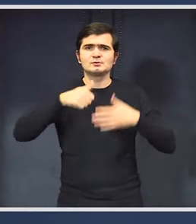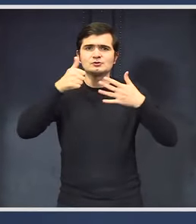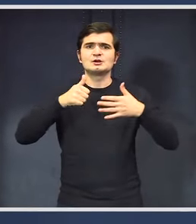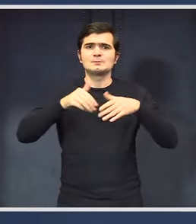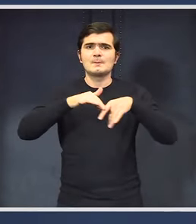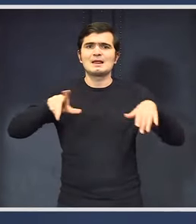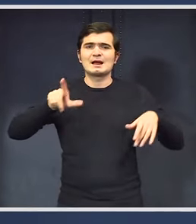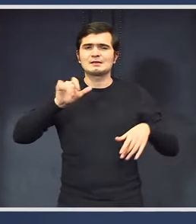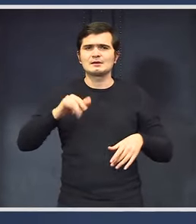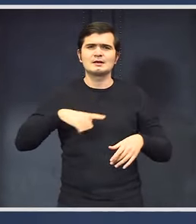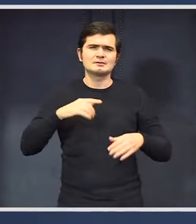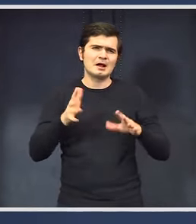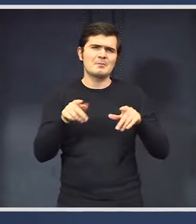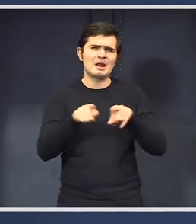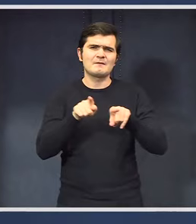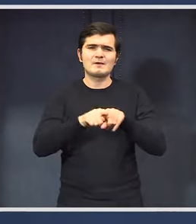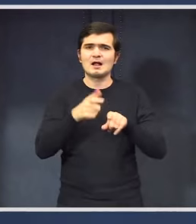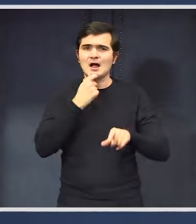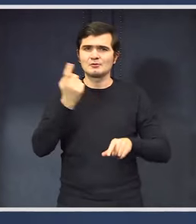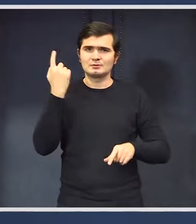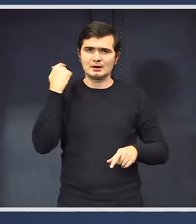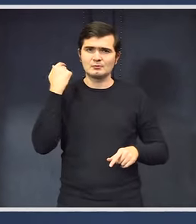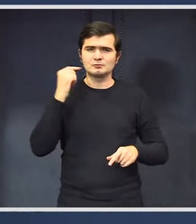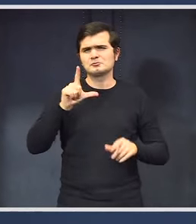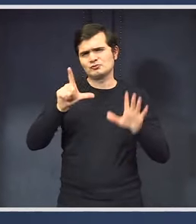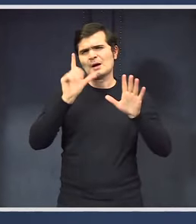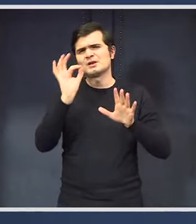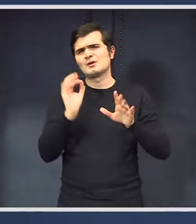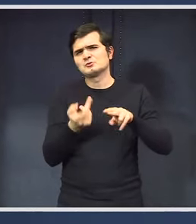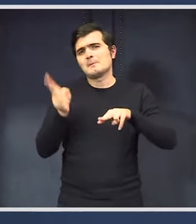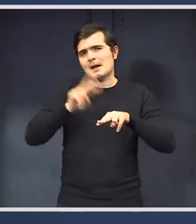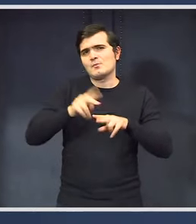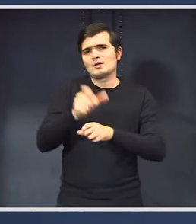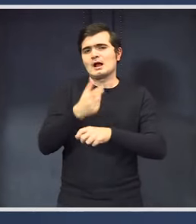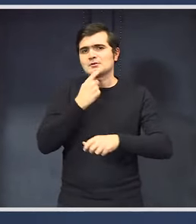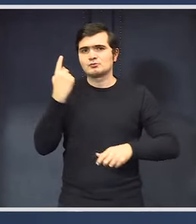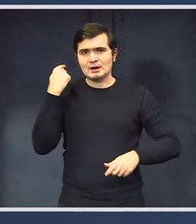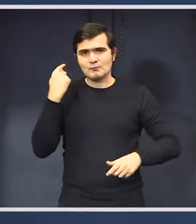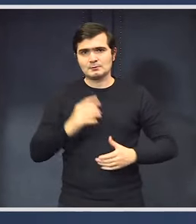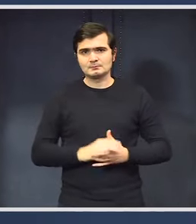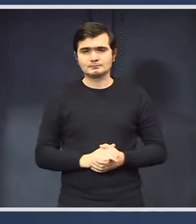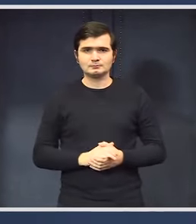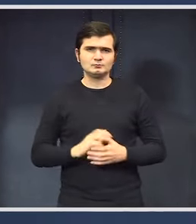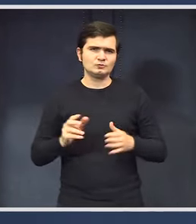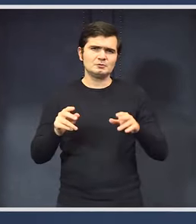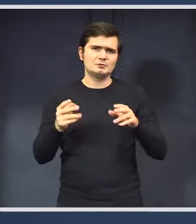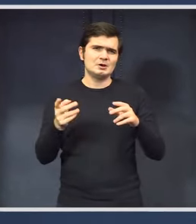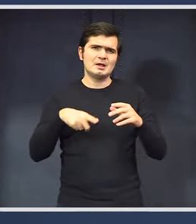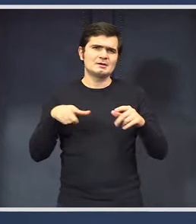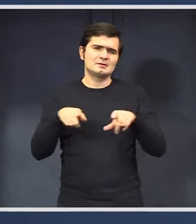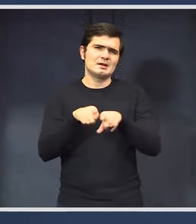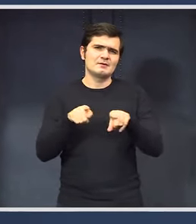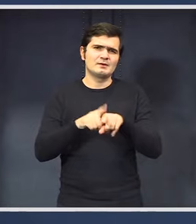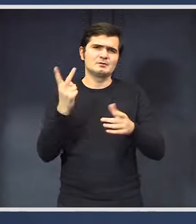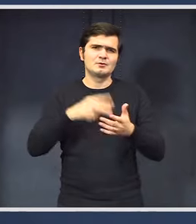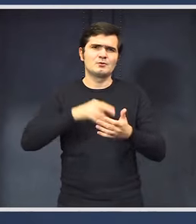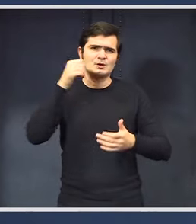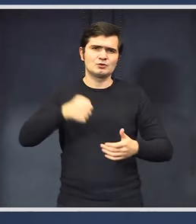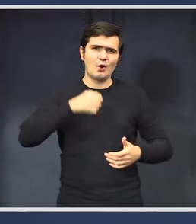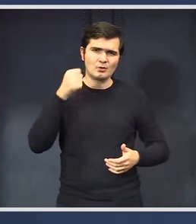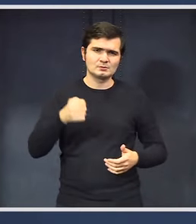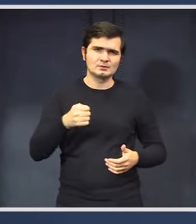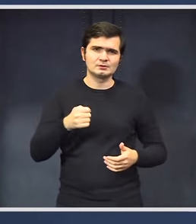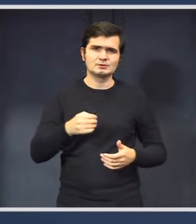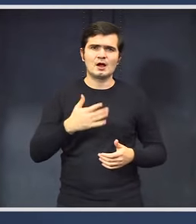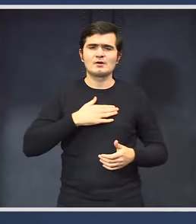este cam la fel cu cel de an trecut, este cu 7% mai mari decât cel de an trecut și similar cu cel din 2019. Deci